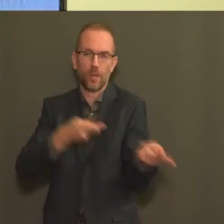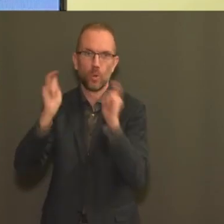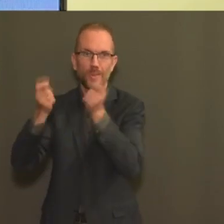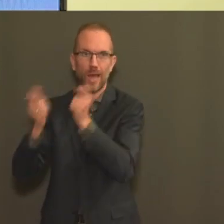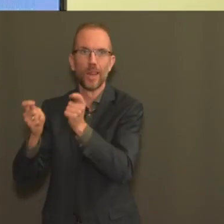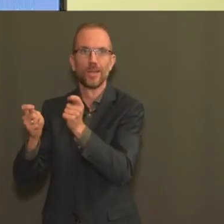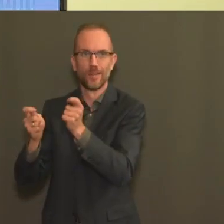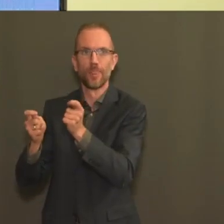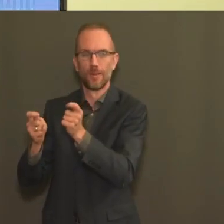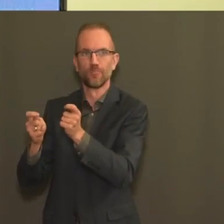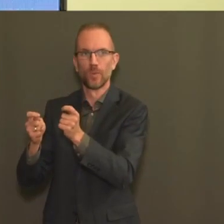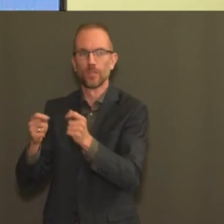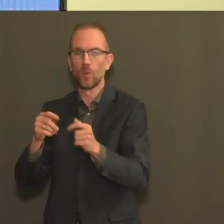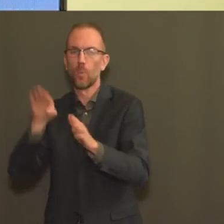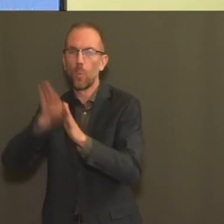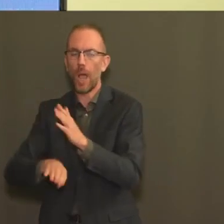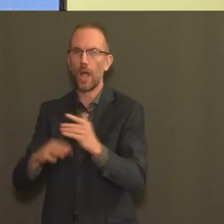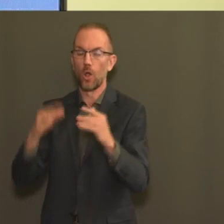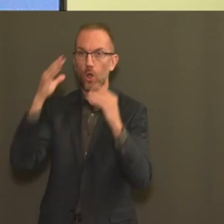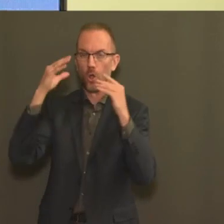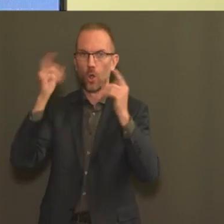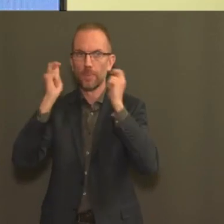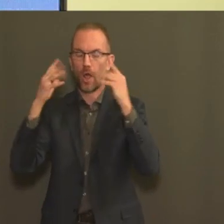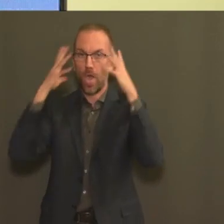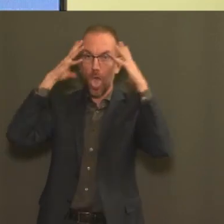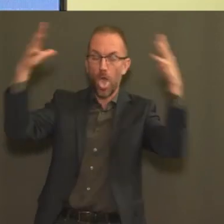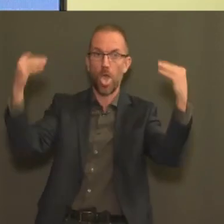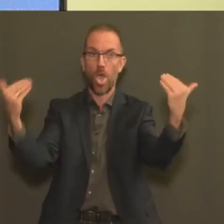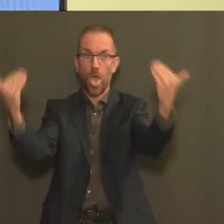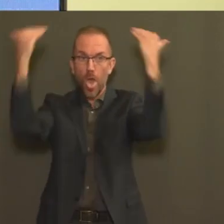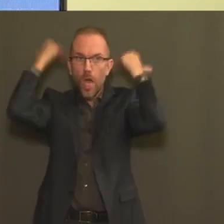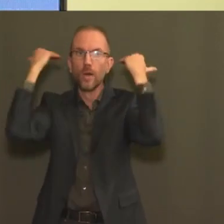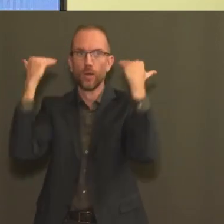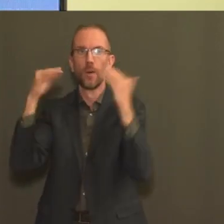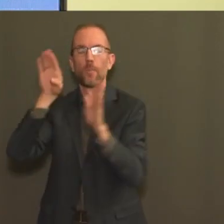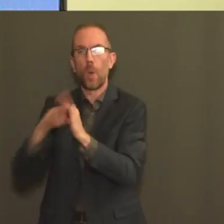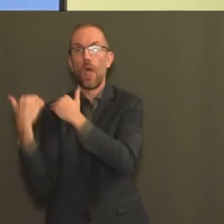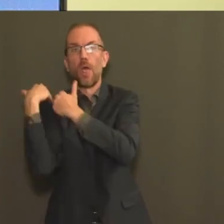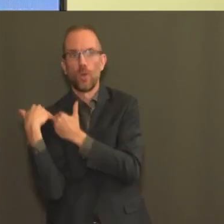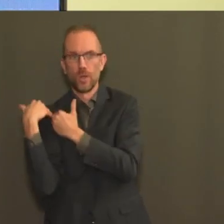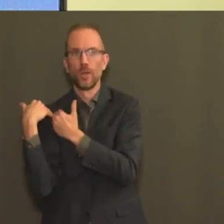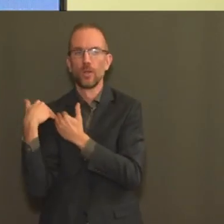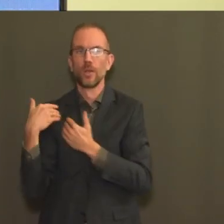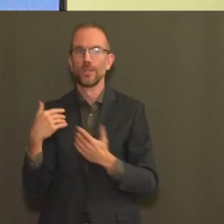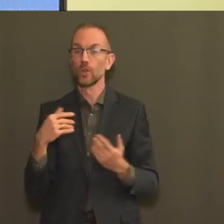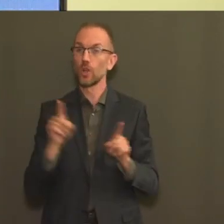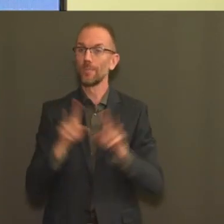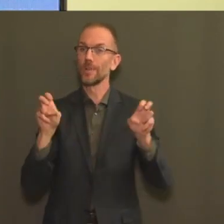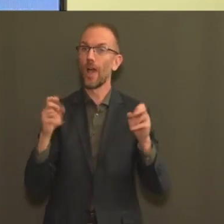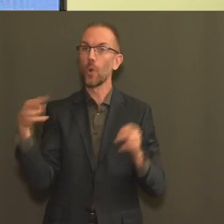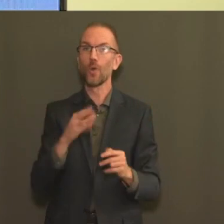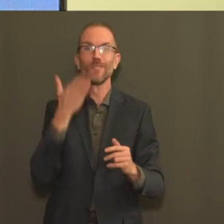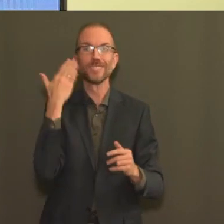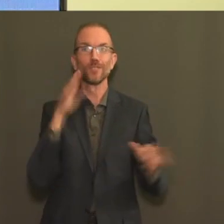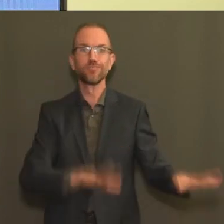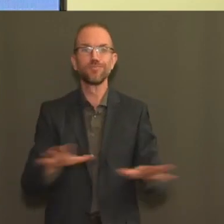clair, à nos services hospitaliers, mais seulement une bouffée d'air limitée, limitée à un cinquième potentiellement au